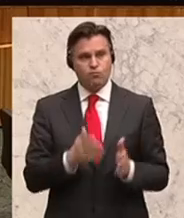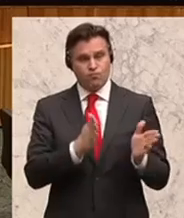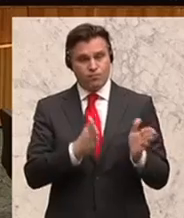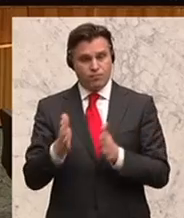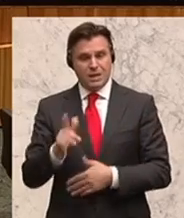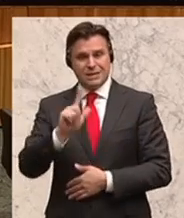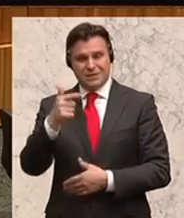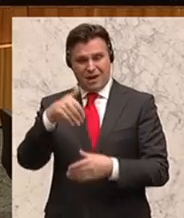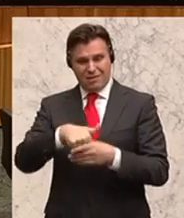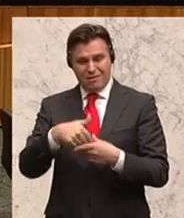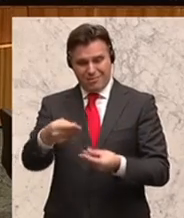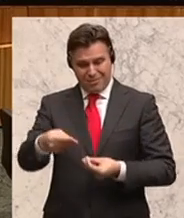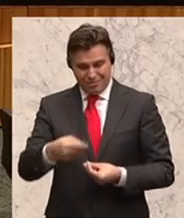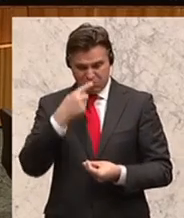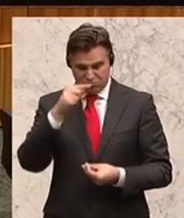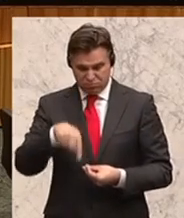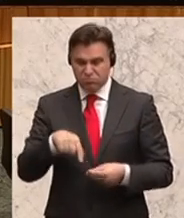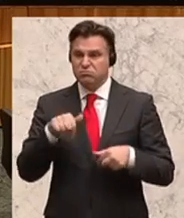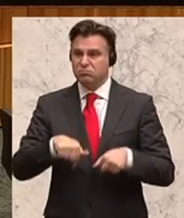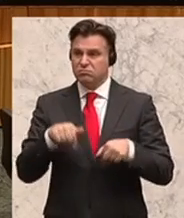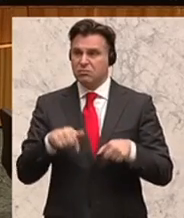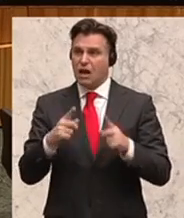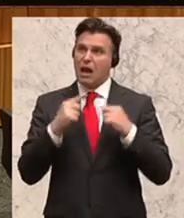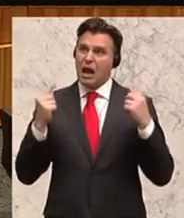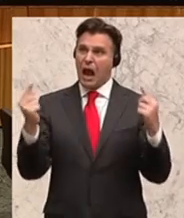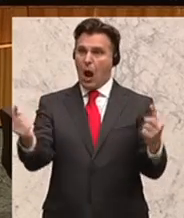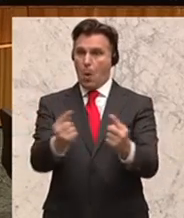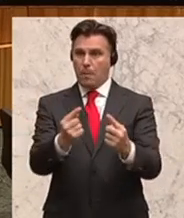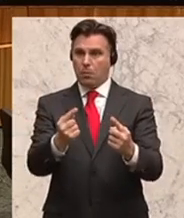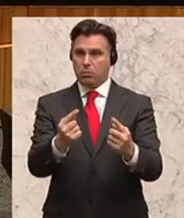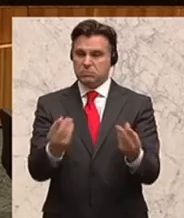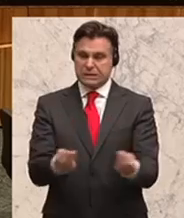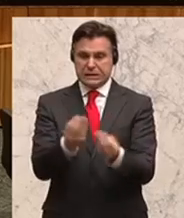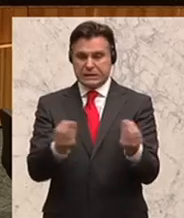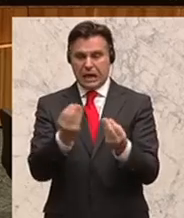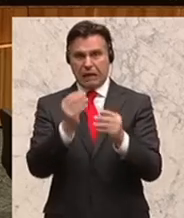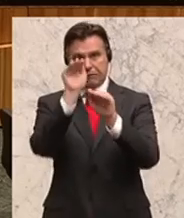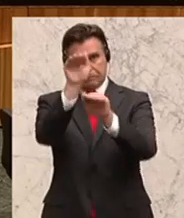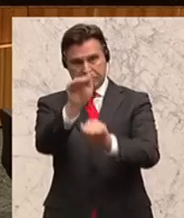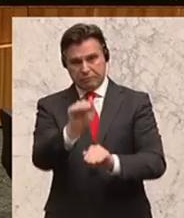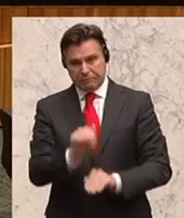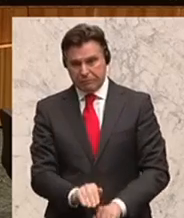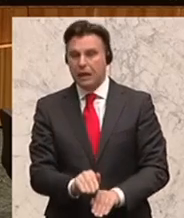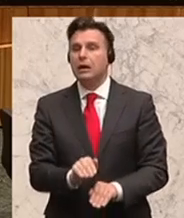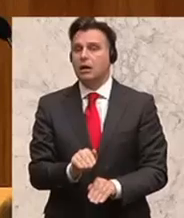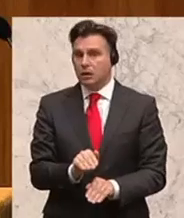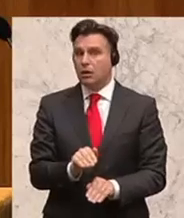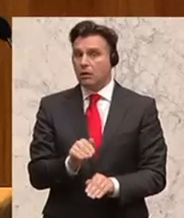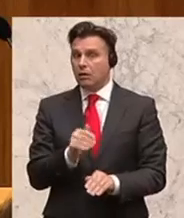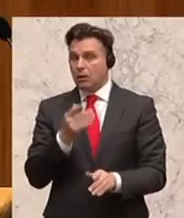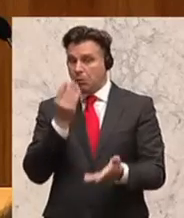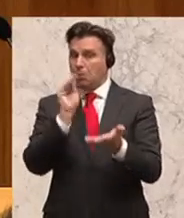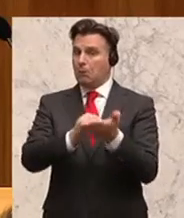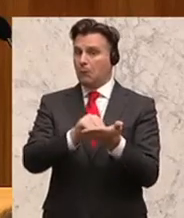ich Bedenken habe, ist, dass die Räume, in denen solche gefährlichen Substanzen gelagert werden, nur gekennzeichnet werden